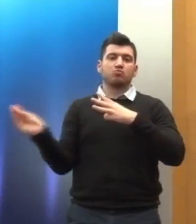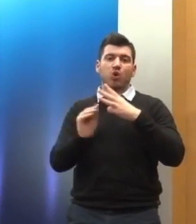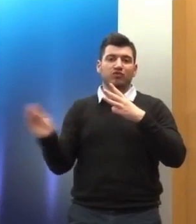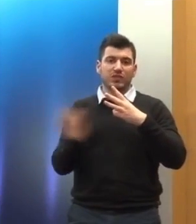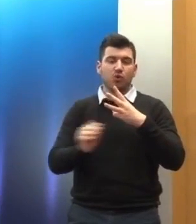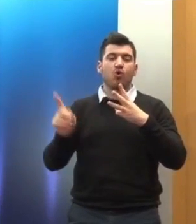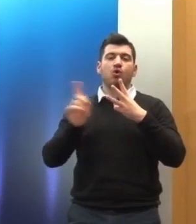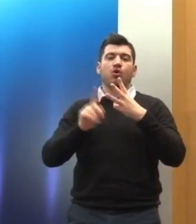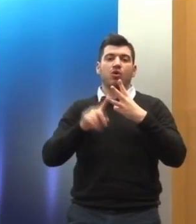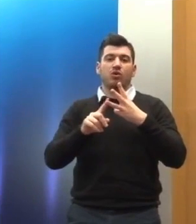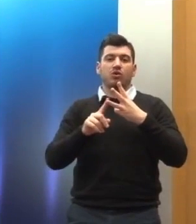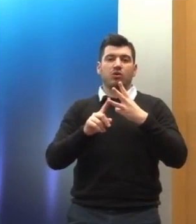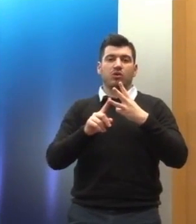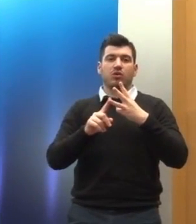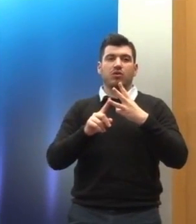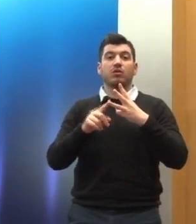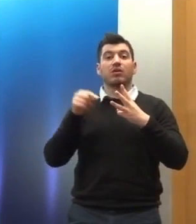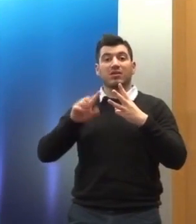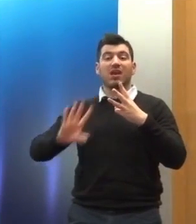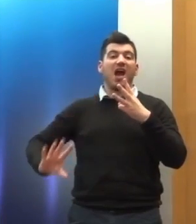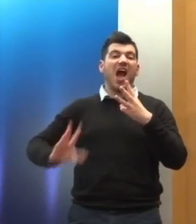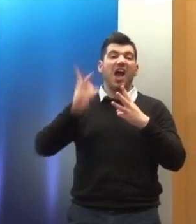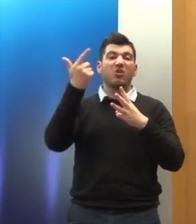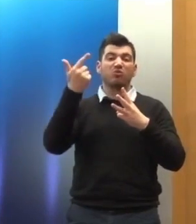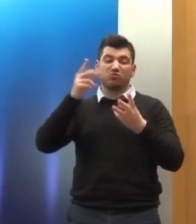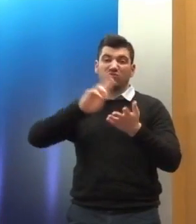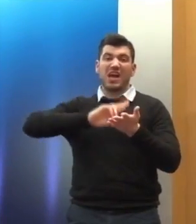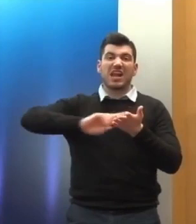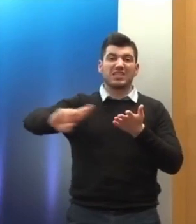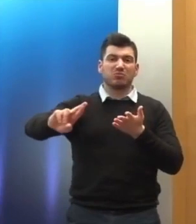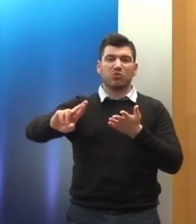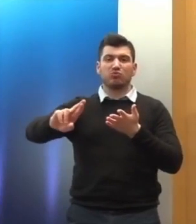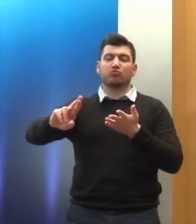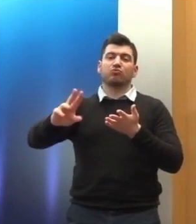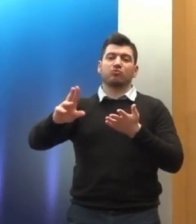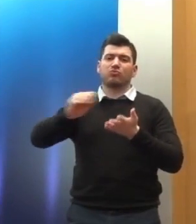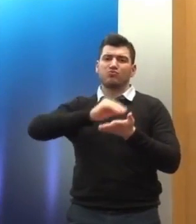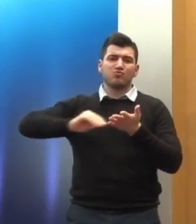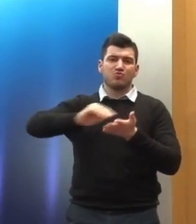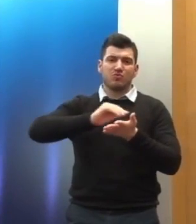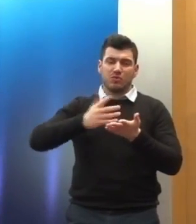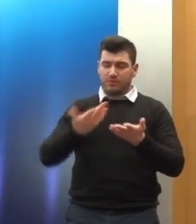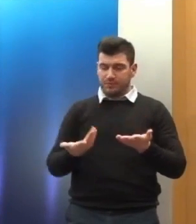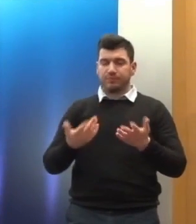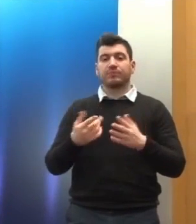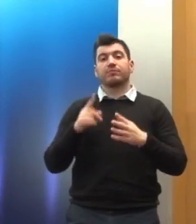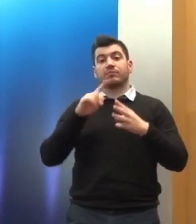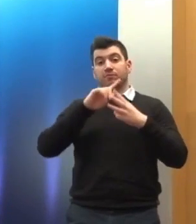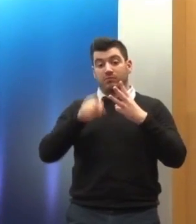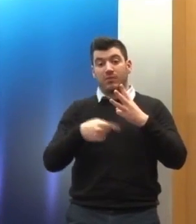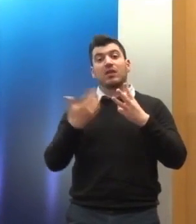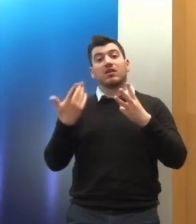φαινόμενο και ήταν και η άνοδος του ρατσιστικού φαινομένου. Και από εκεί και πέρα, όπως είπα, υπήρχε μια σειρά από